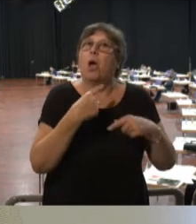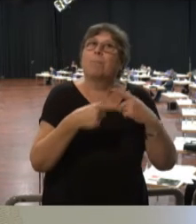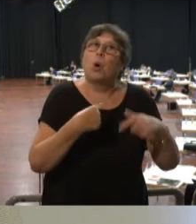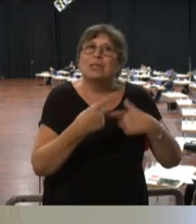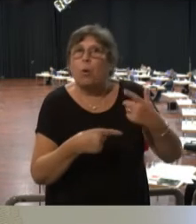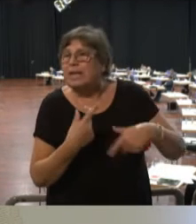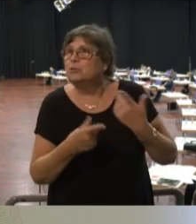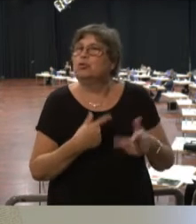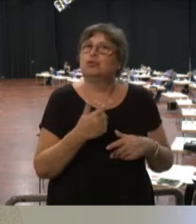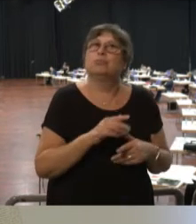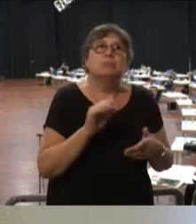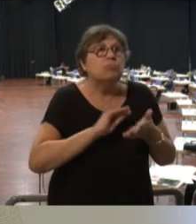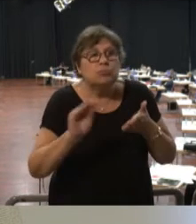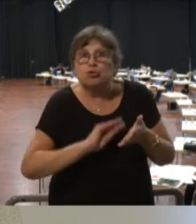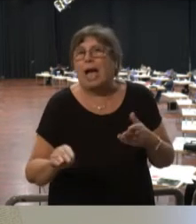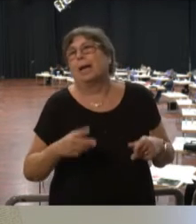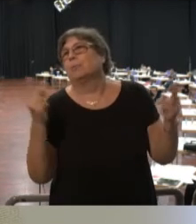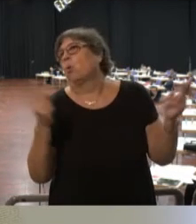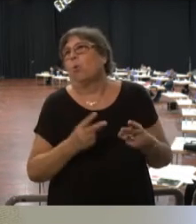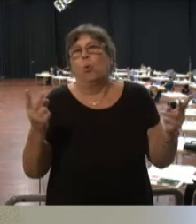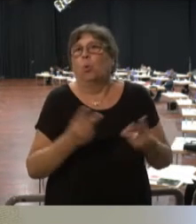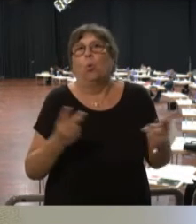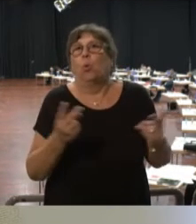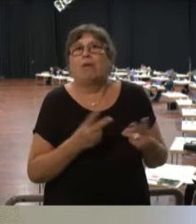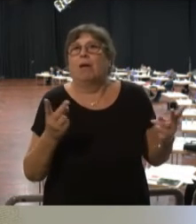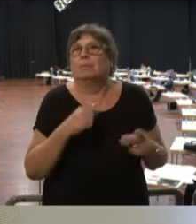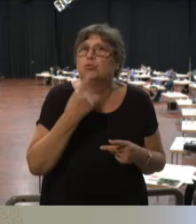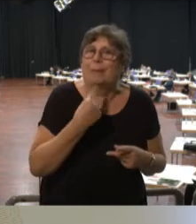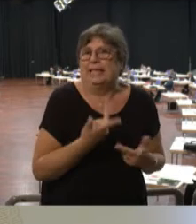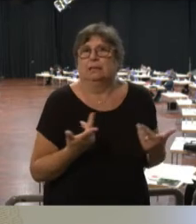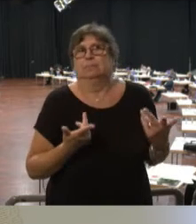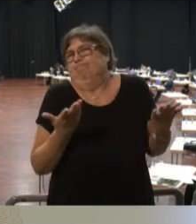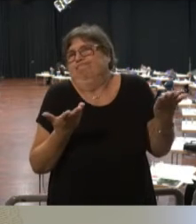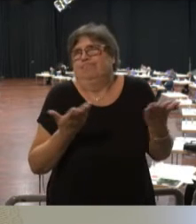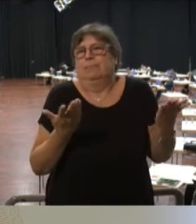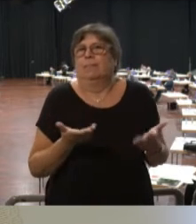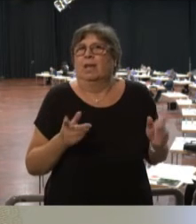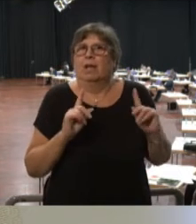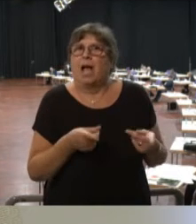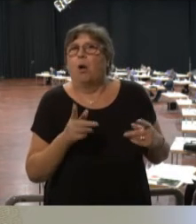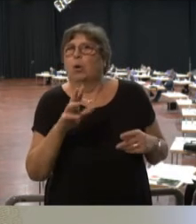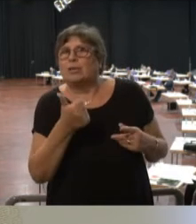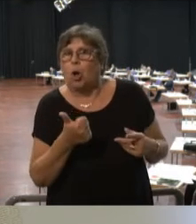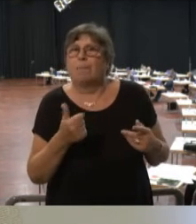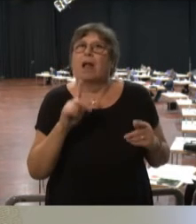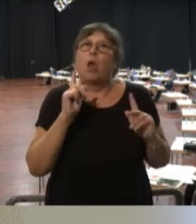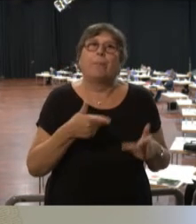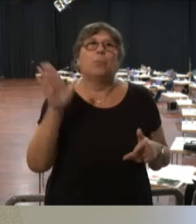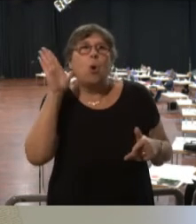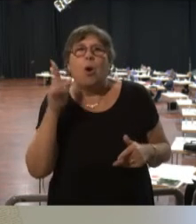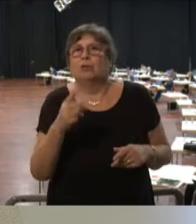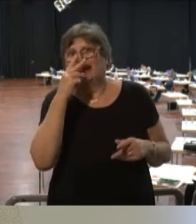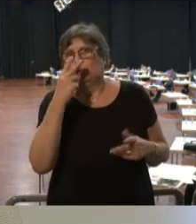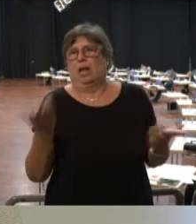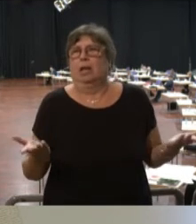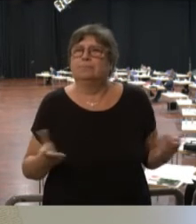halt eben, man schreibt es oder man spricht es. Also auch nochmal akustisch und optisch. So,